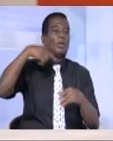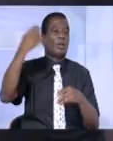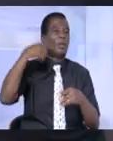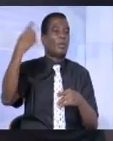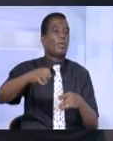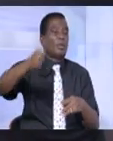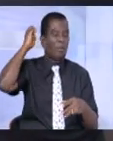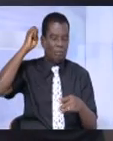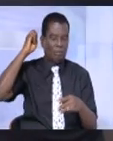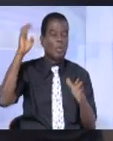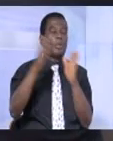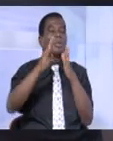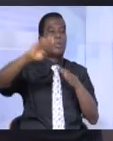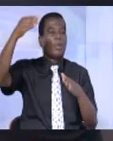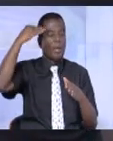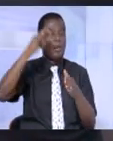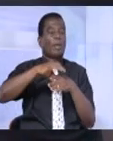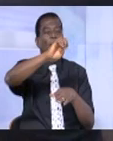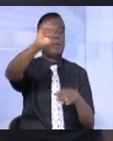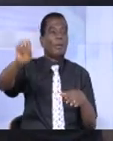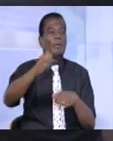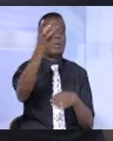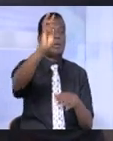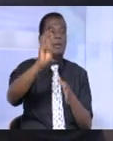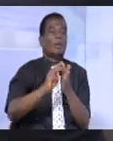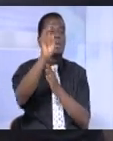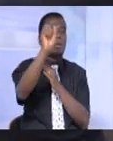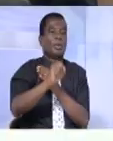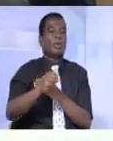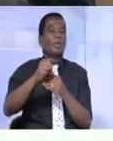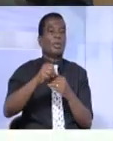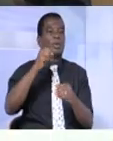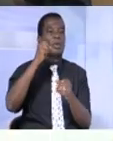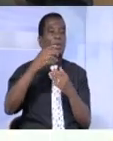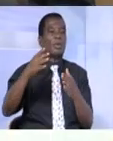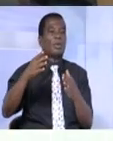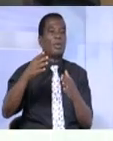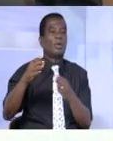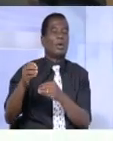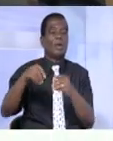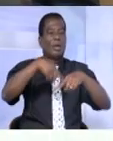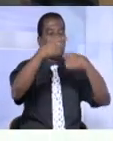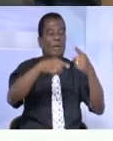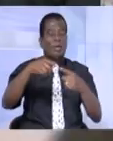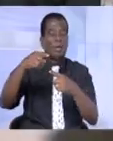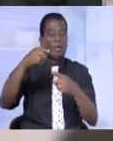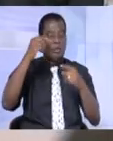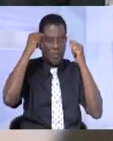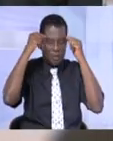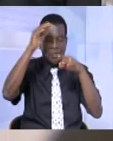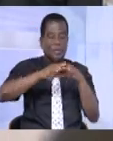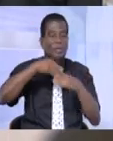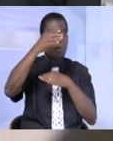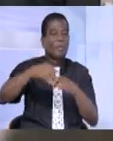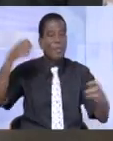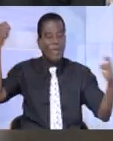été. Le Conseil des ministres de ce mercredi 16 mars s'est à juste titre penché sur la suite des